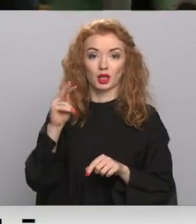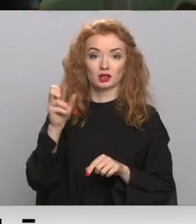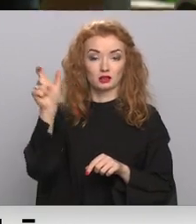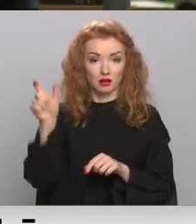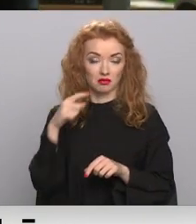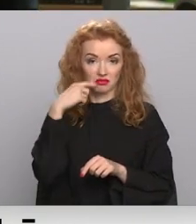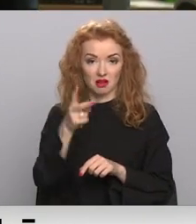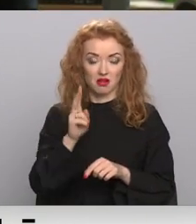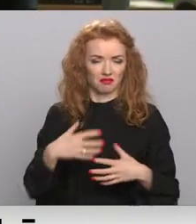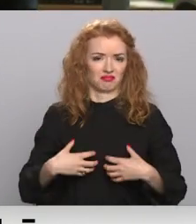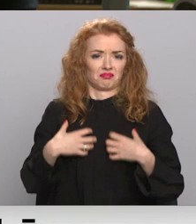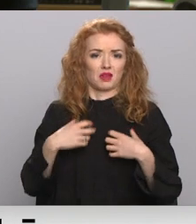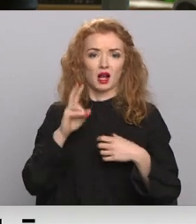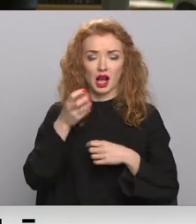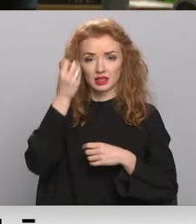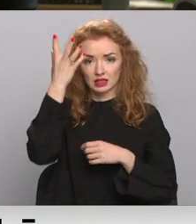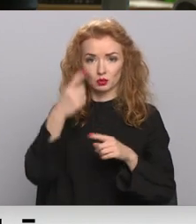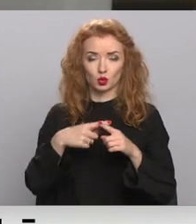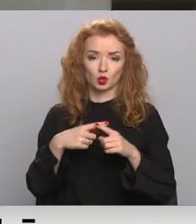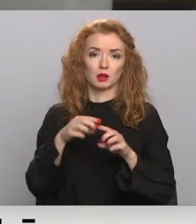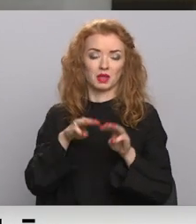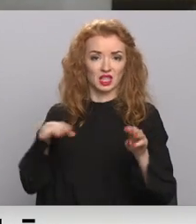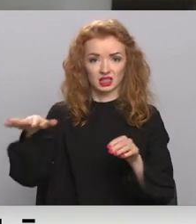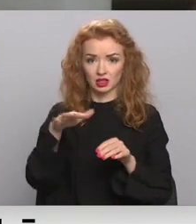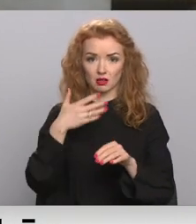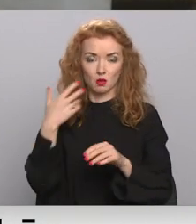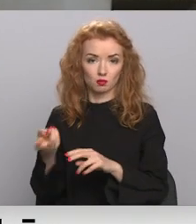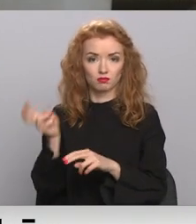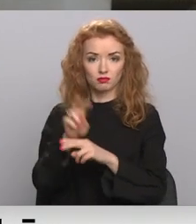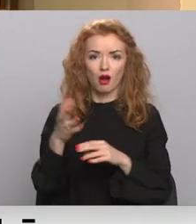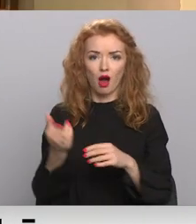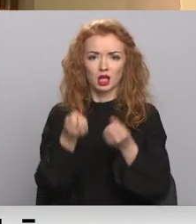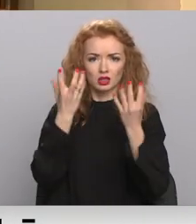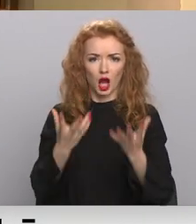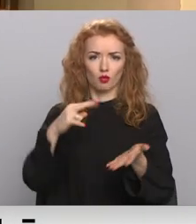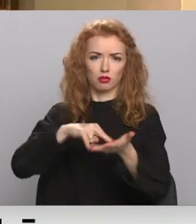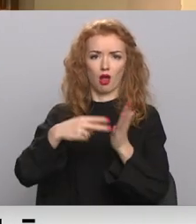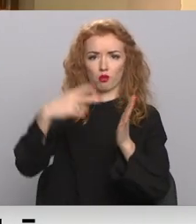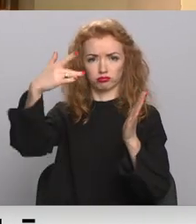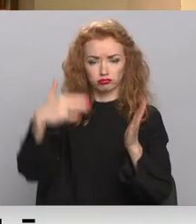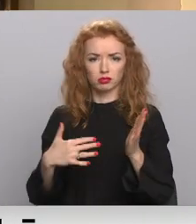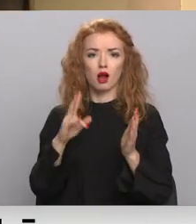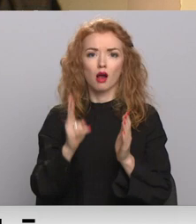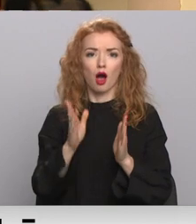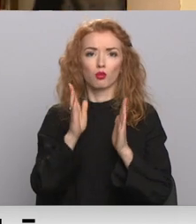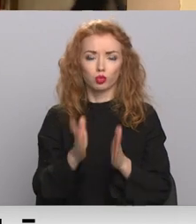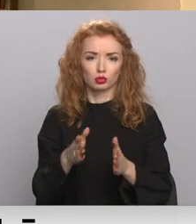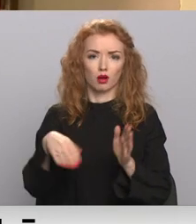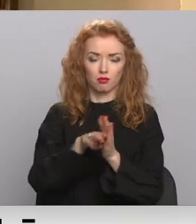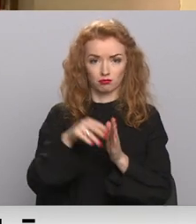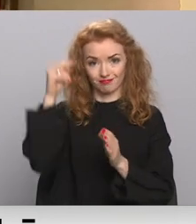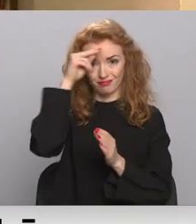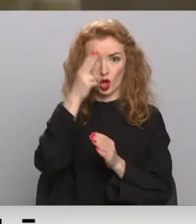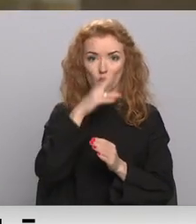ka Veselības un izlītības ministrijas uz saimas komisijas sēdi nav ieradušās ar skaidru plānu par klātienas mācībām pēc 15. novembra.